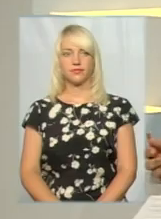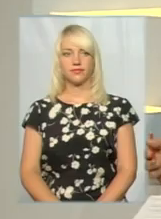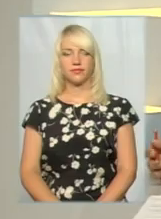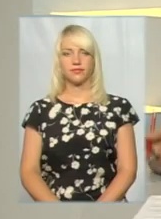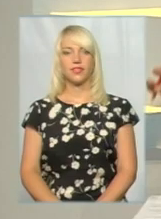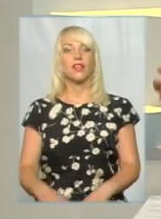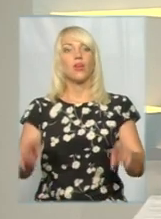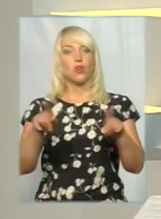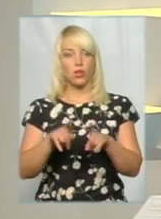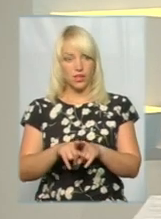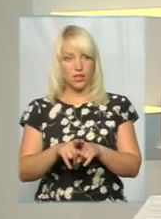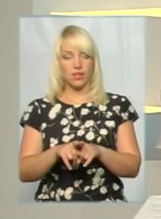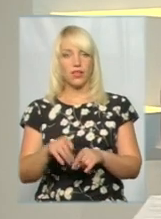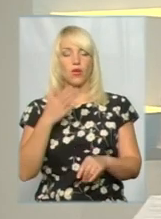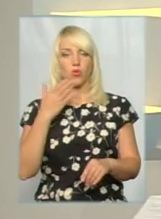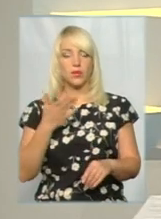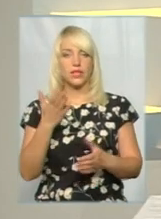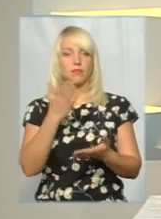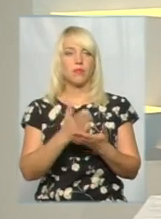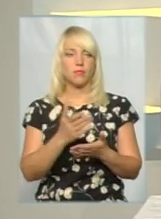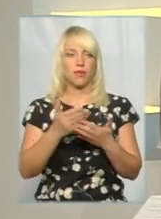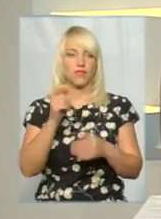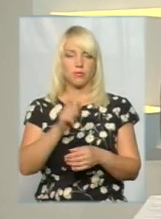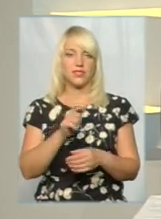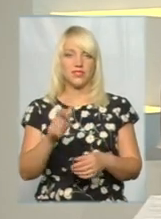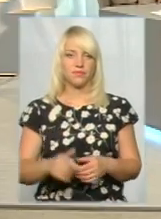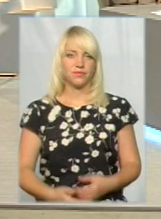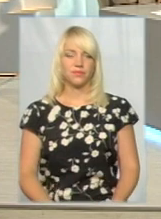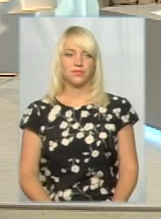Отакі коментарі маємо від містян. Прокоментуйте.